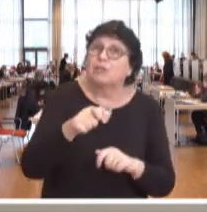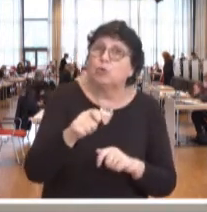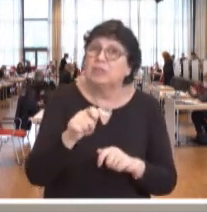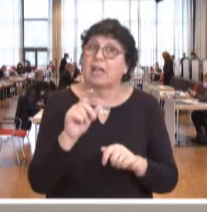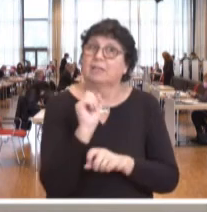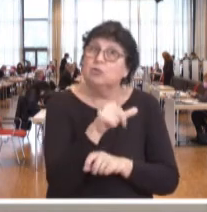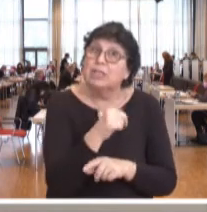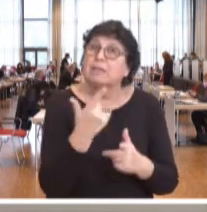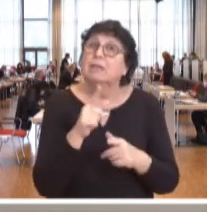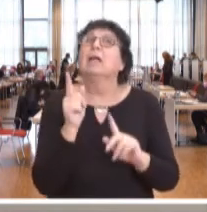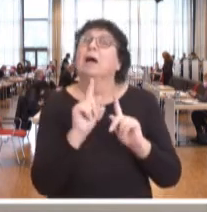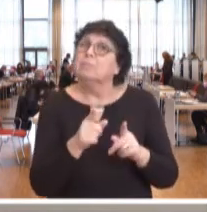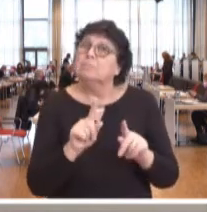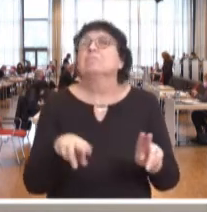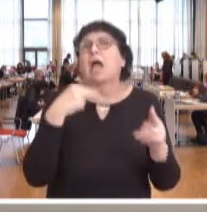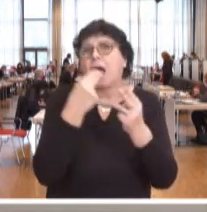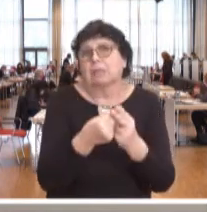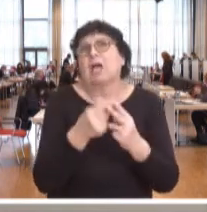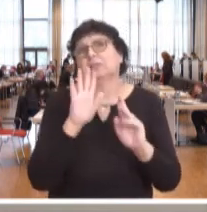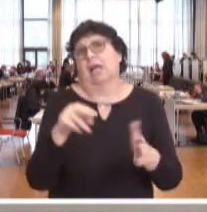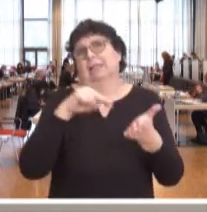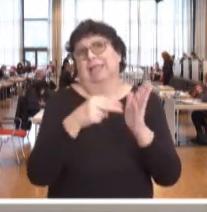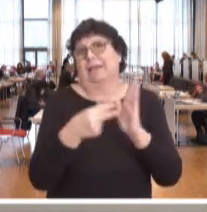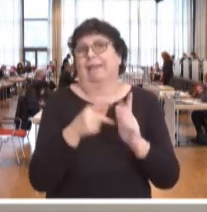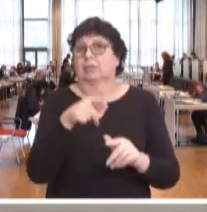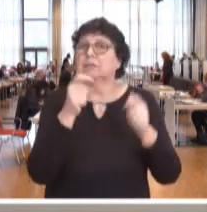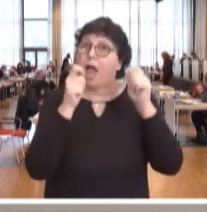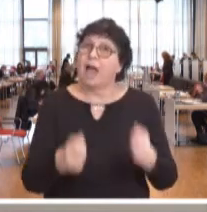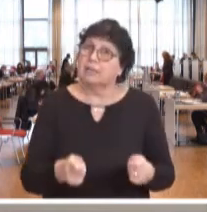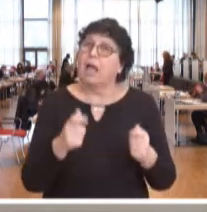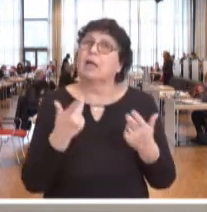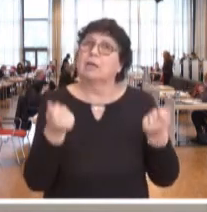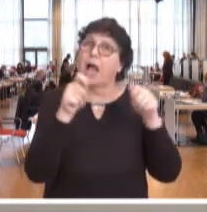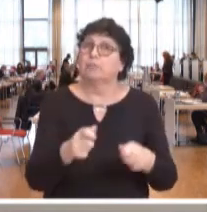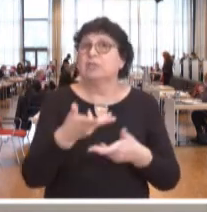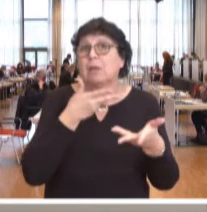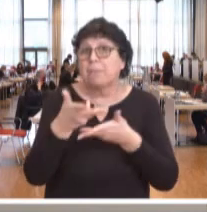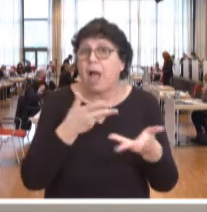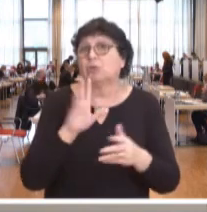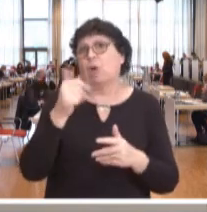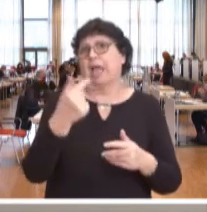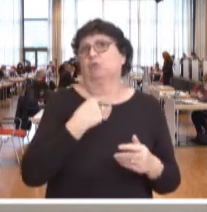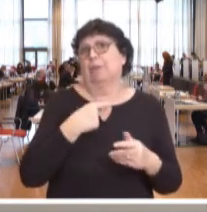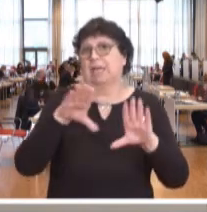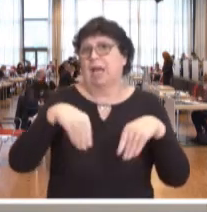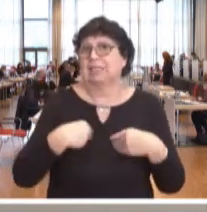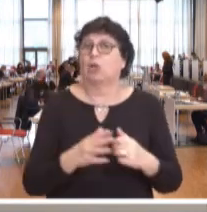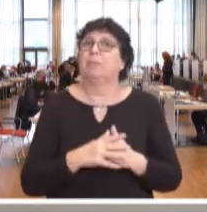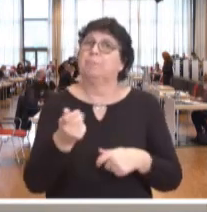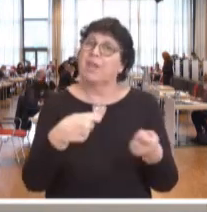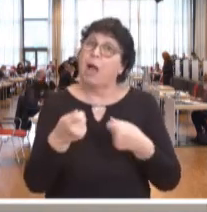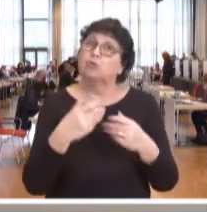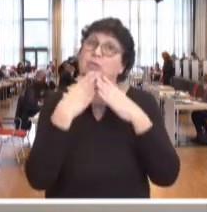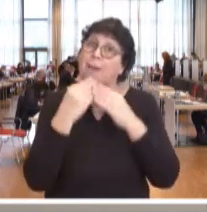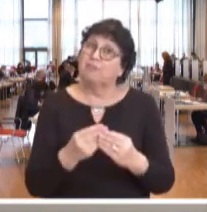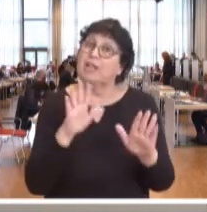Stand der Technik zu entsprechen hat. Dieser Antrag wurde im Rahmen der abschließenden Beratung einstimmig angenommen. Der Ausschuss